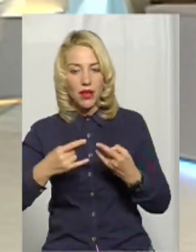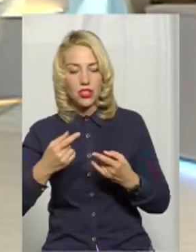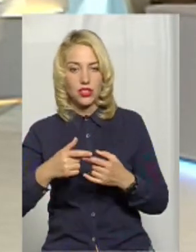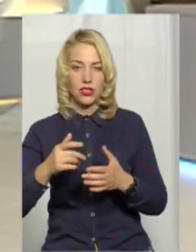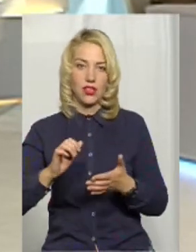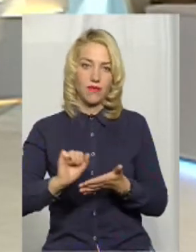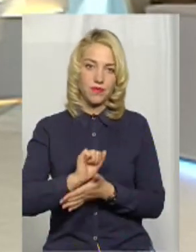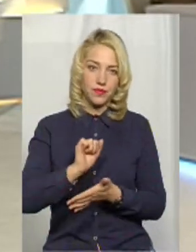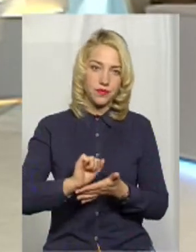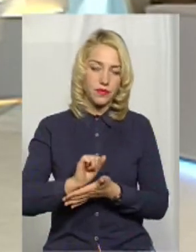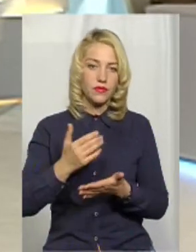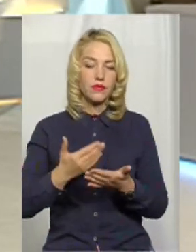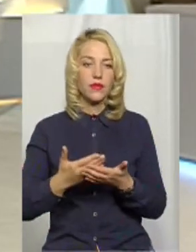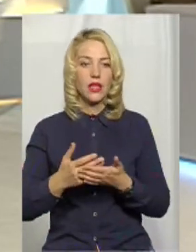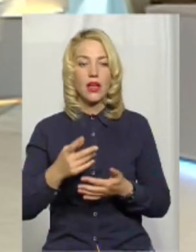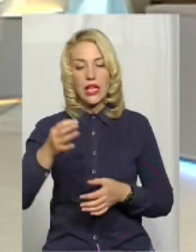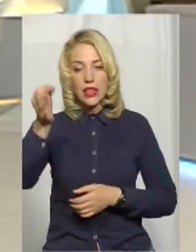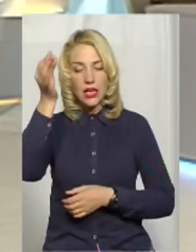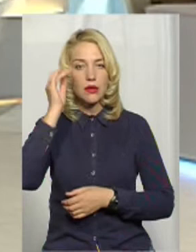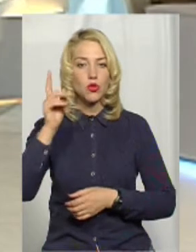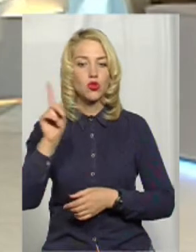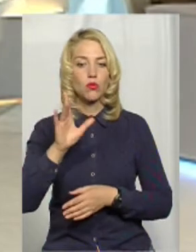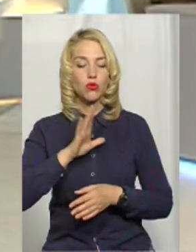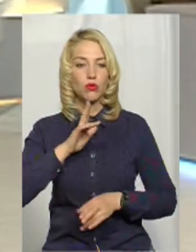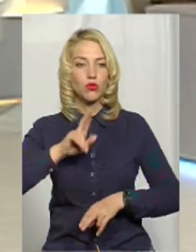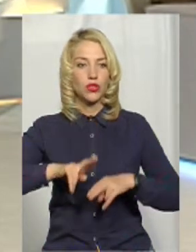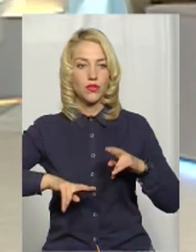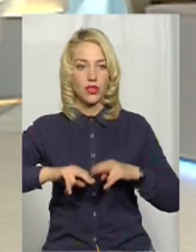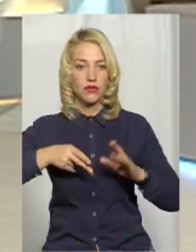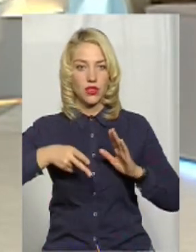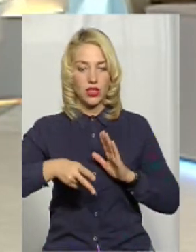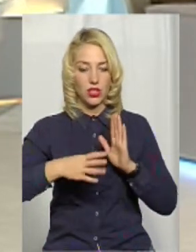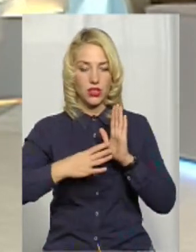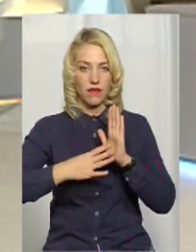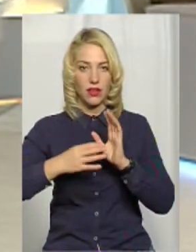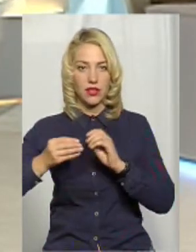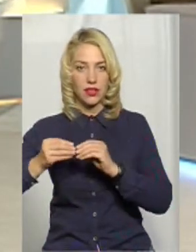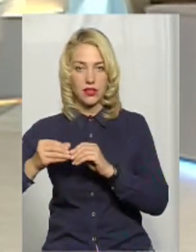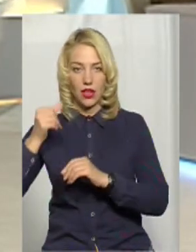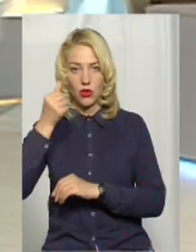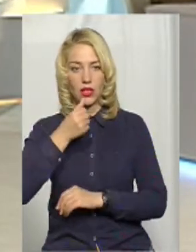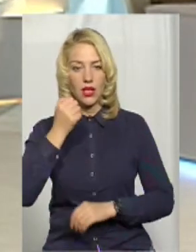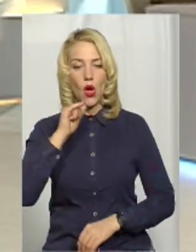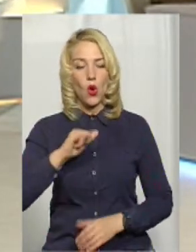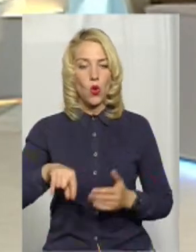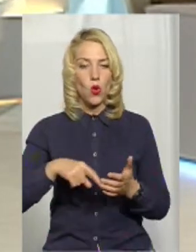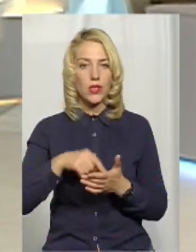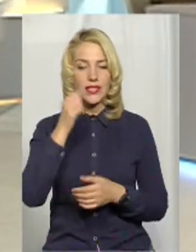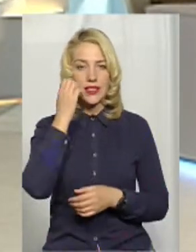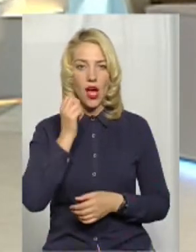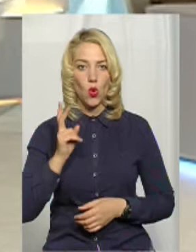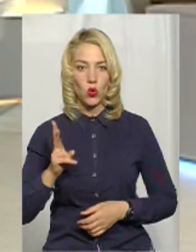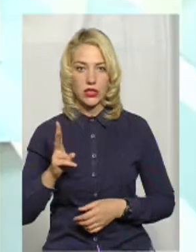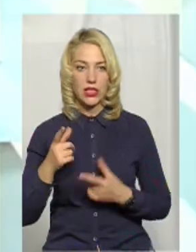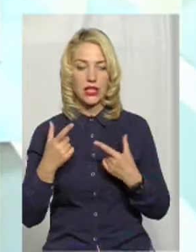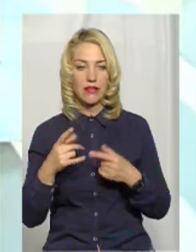наприклад, коли проводилося будівництво, це 2009-2010 рік у Старокостянтинові, теж